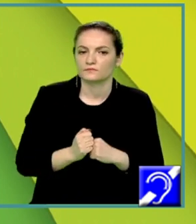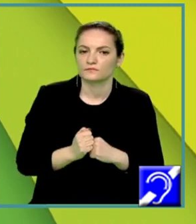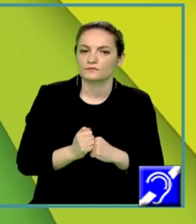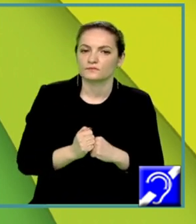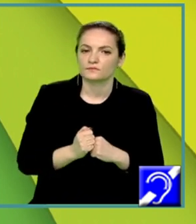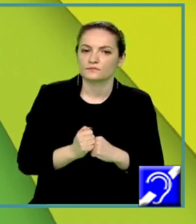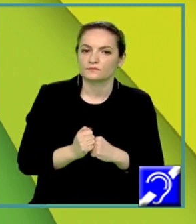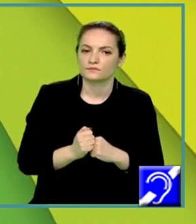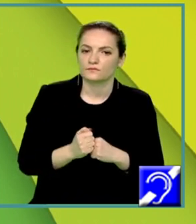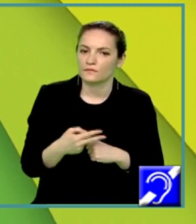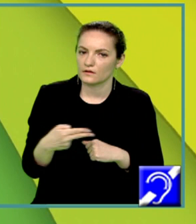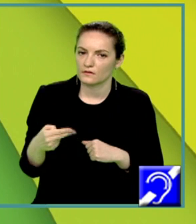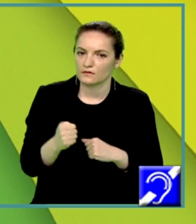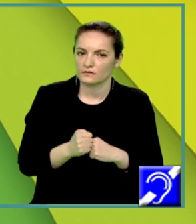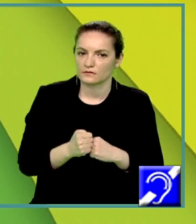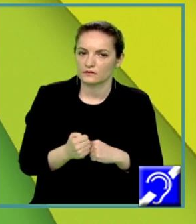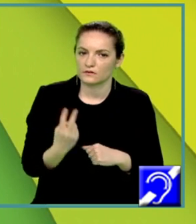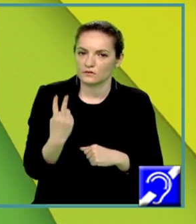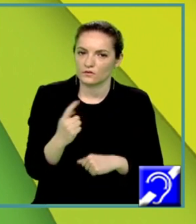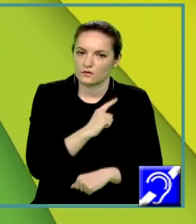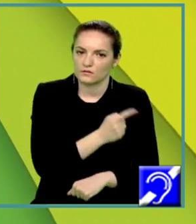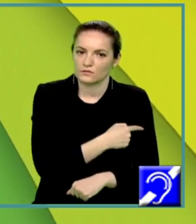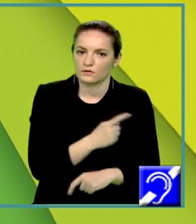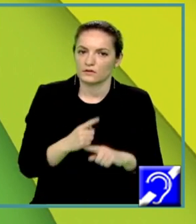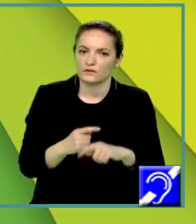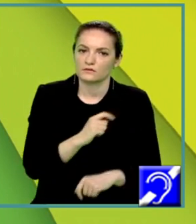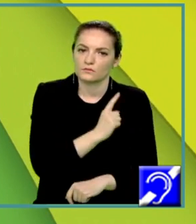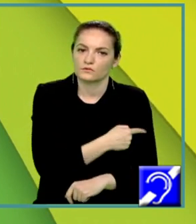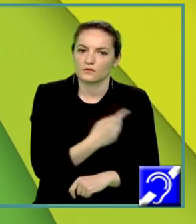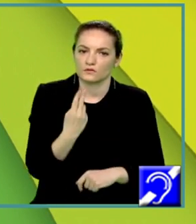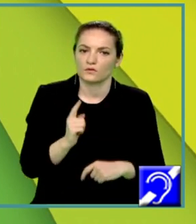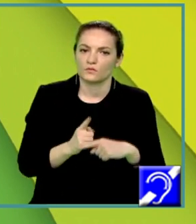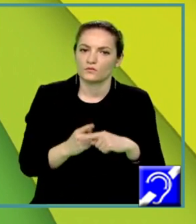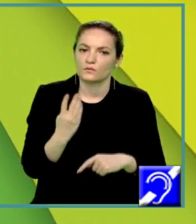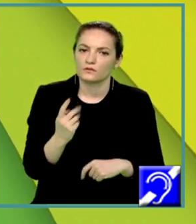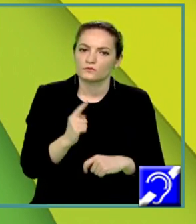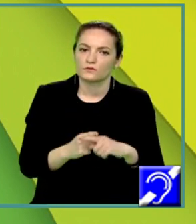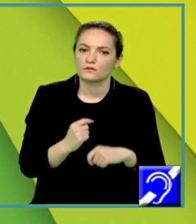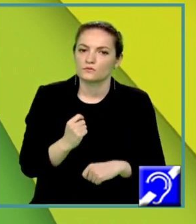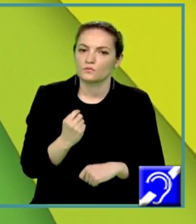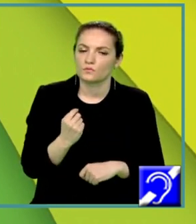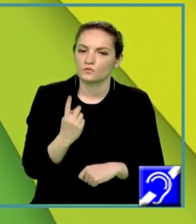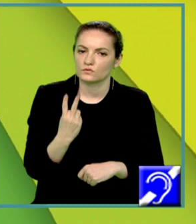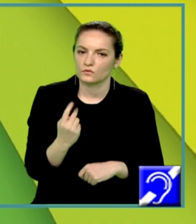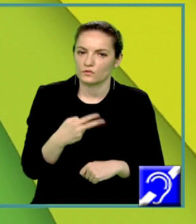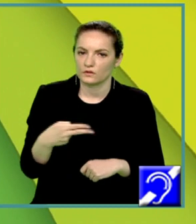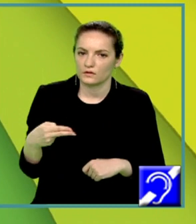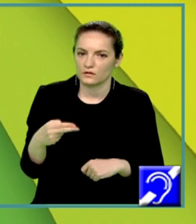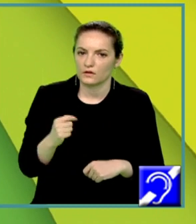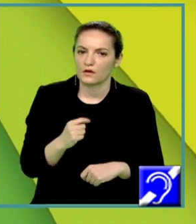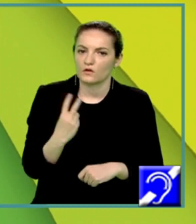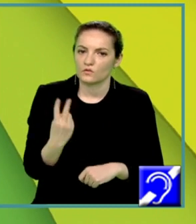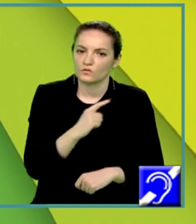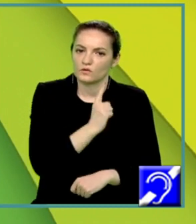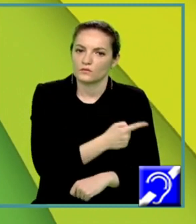el. Rezultă că 2 la puterea x pătrat plus 4x plus 2 este egal cu 2 la puterea